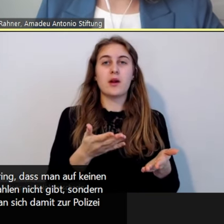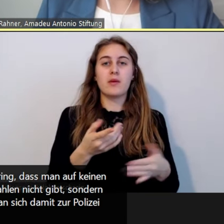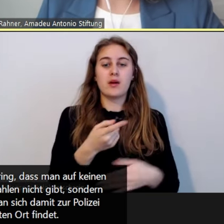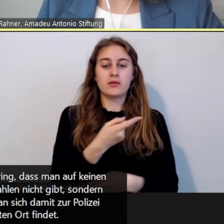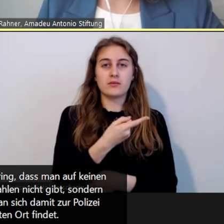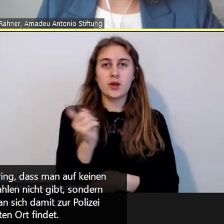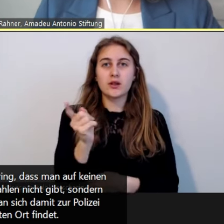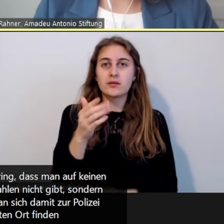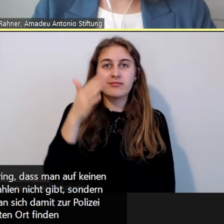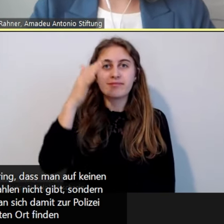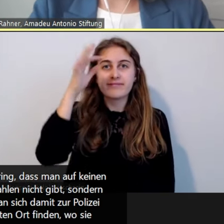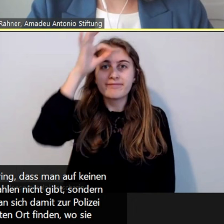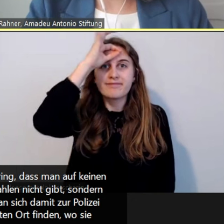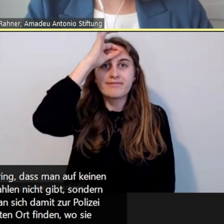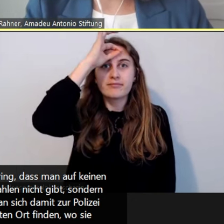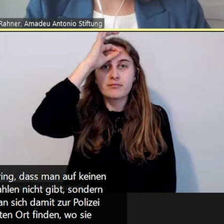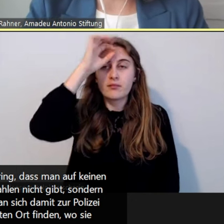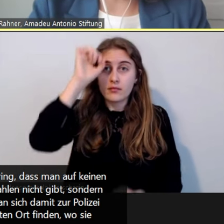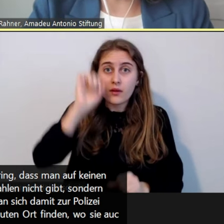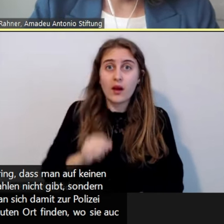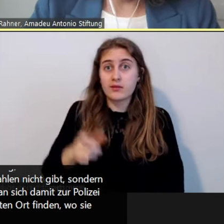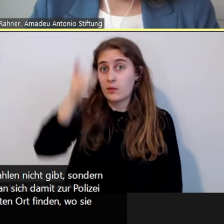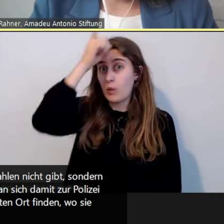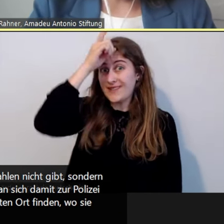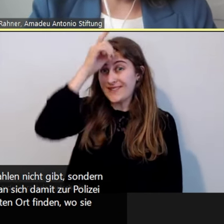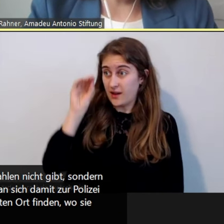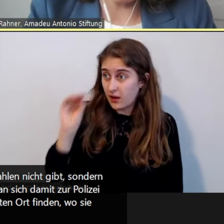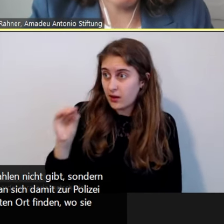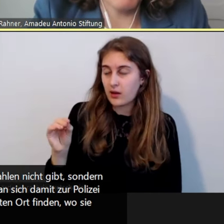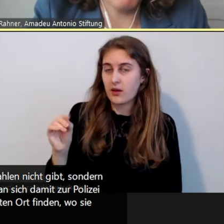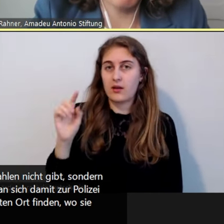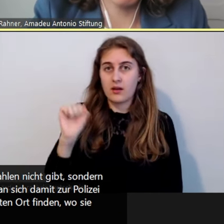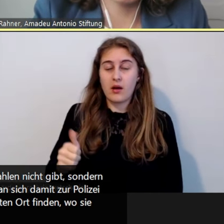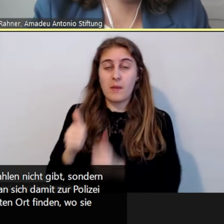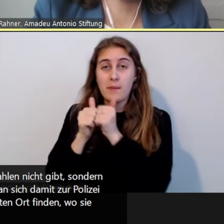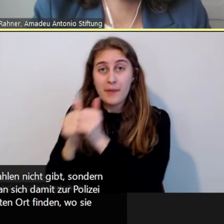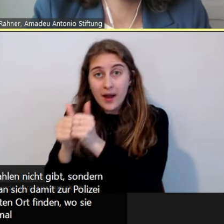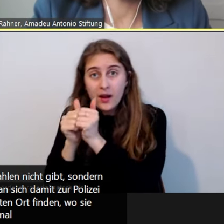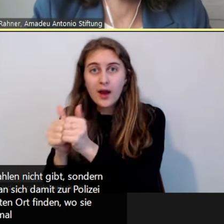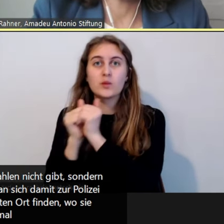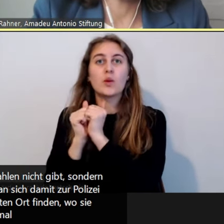finden, wo sie auch gut begleitet werden. Das vielleicht erst mal.